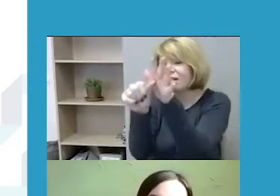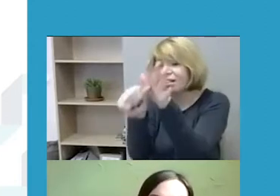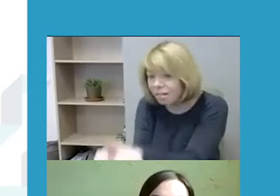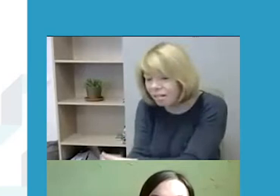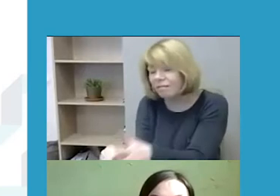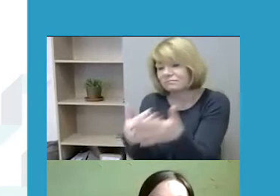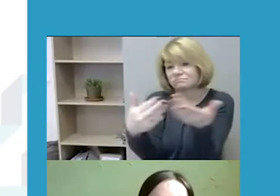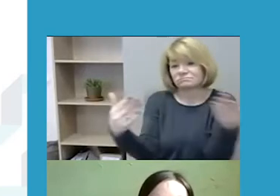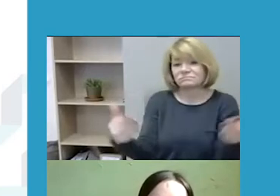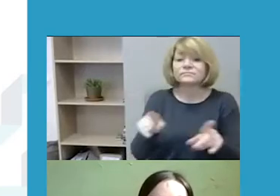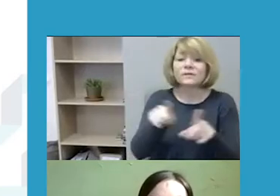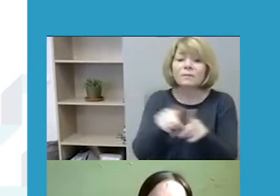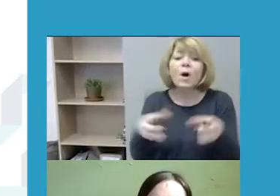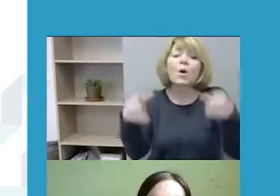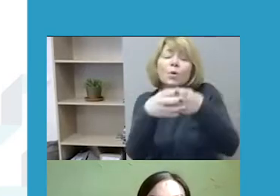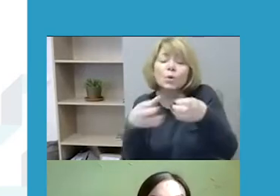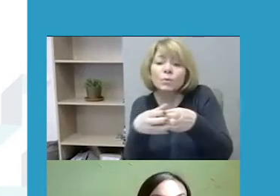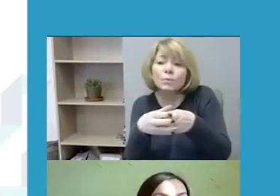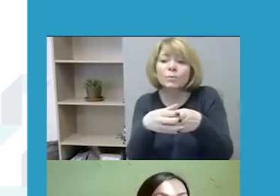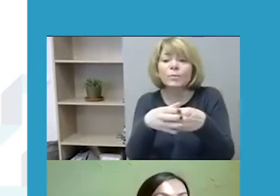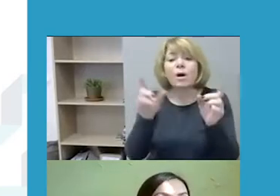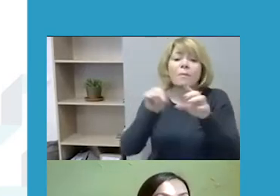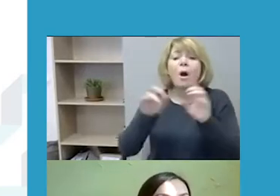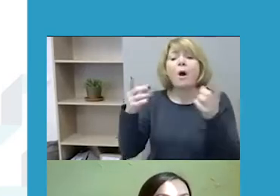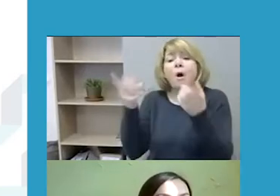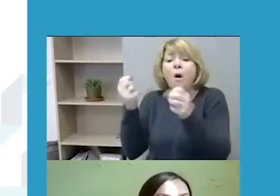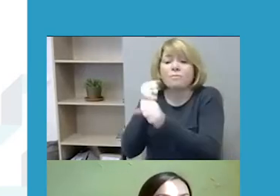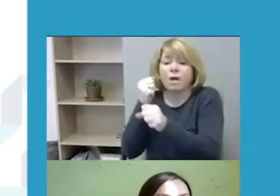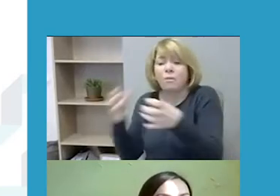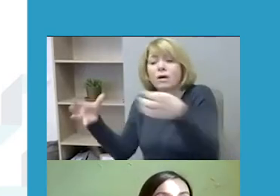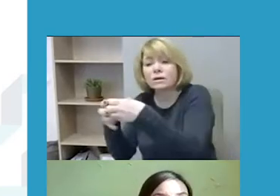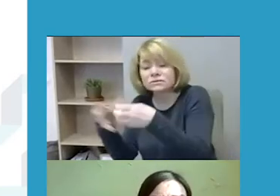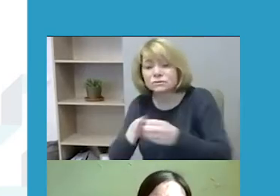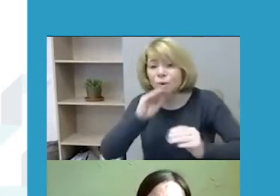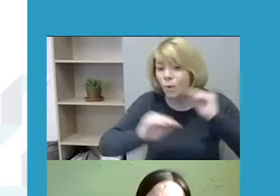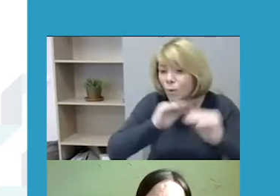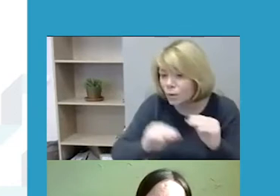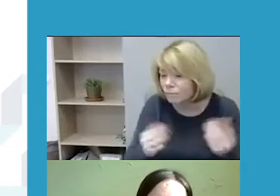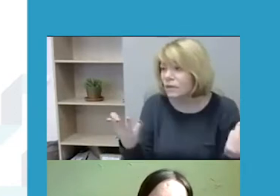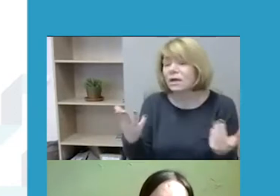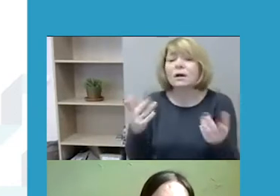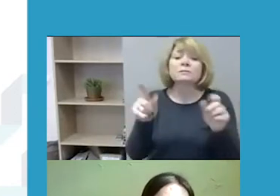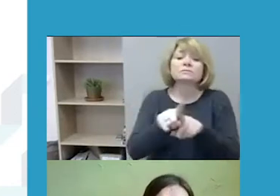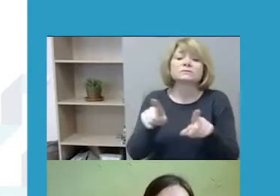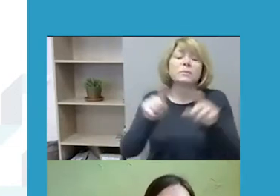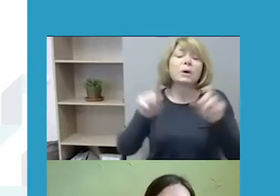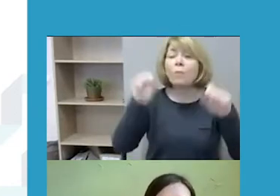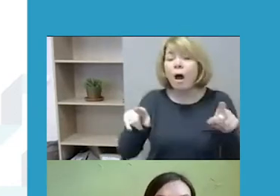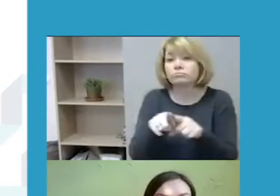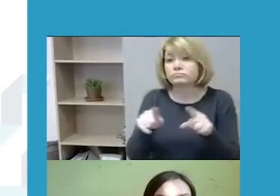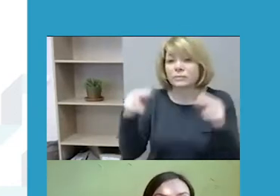grupų ir organizacijų kūrimas ir veikla, taip pat gali būti pritarimas tarptautiniams